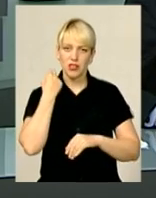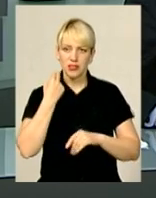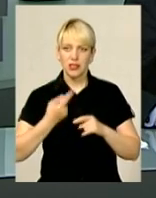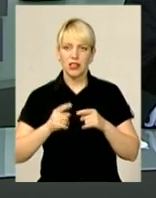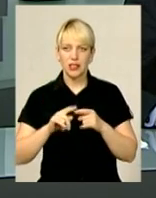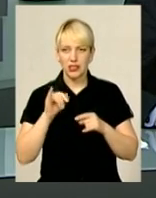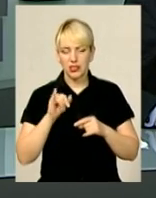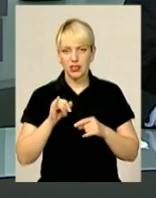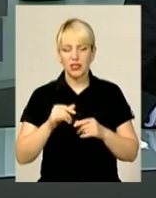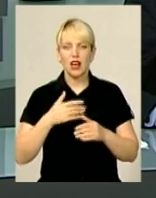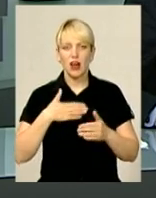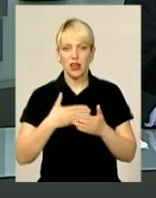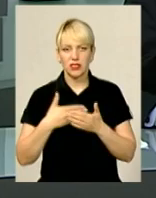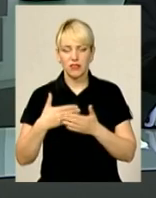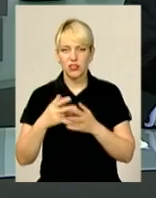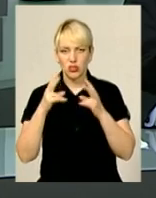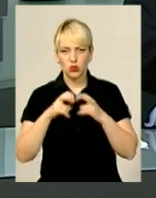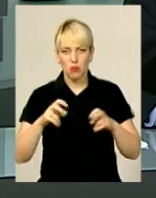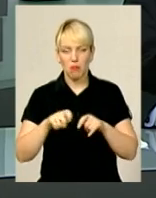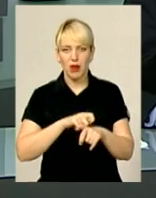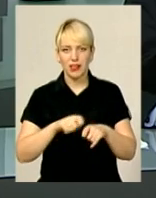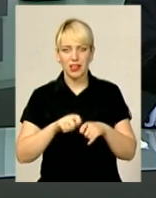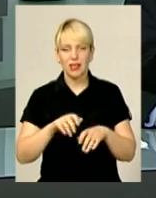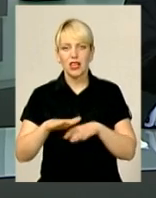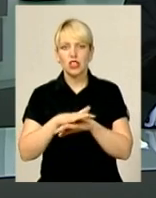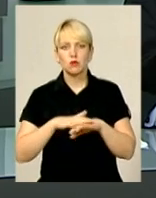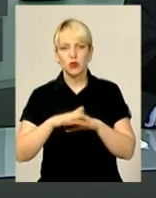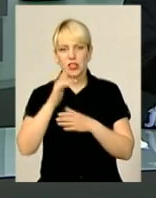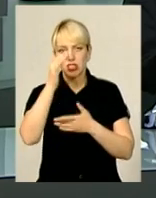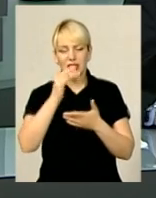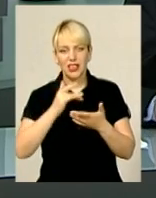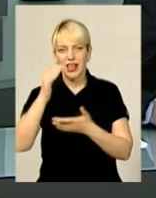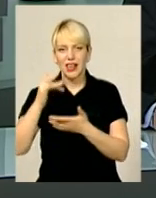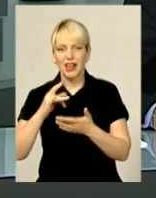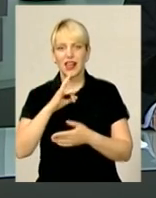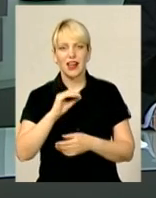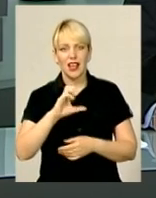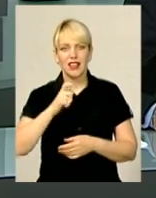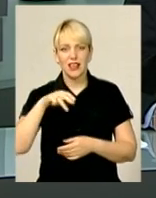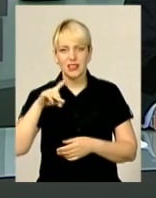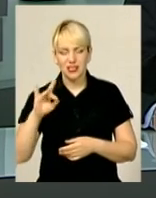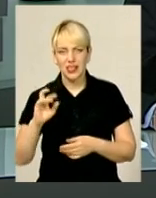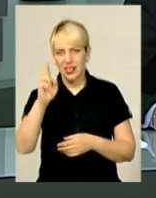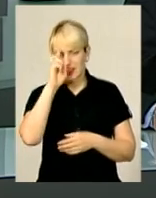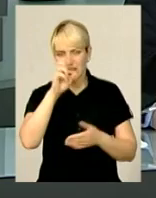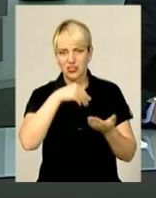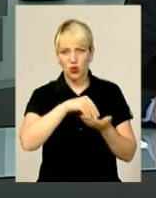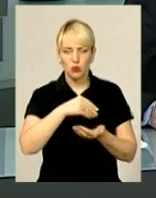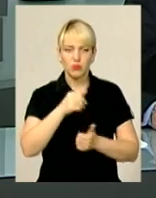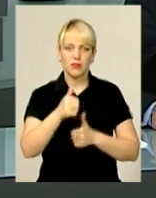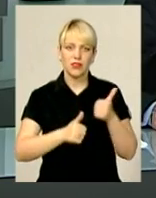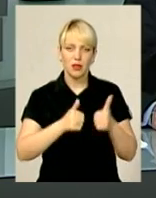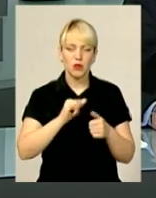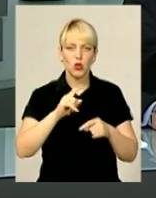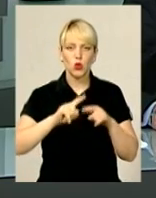громадські активісти досліджували виключно матеріали з публічних платформ, септо реєсти держзакупівель, тендерів та родинні